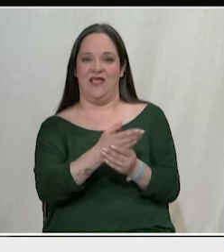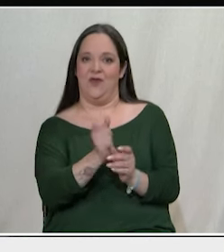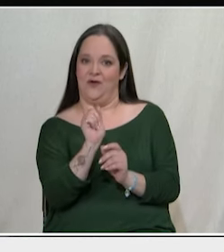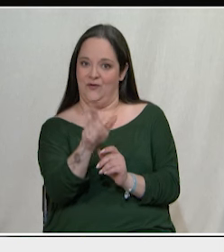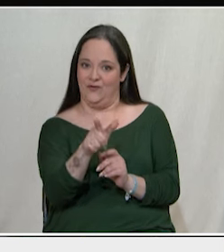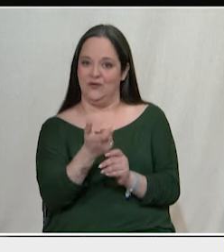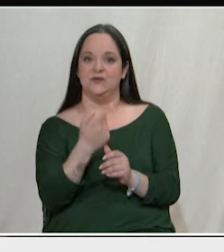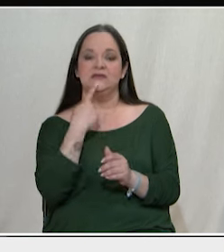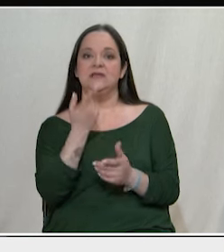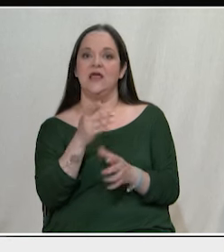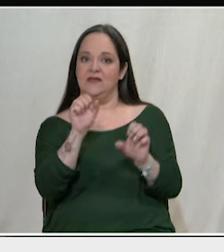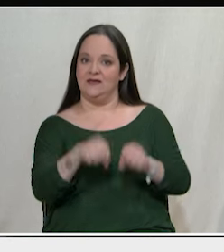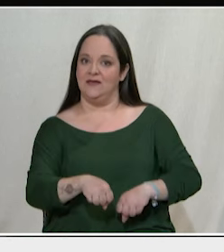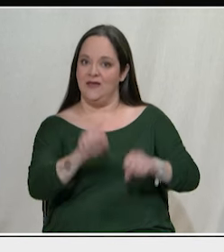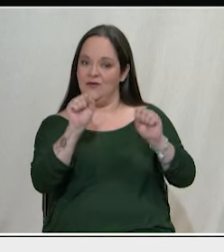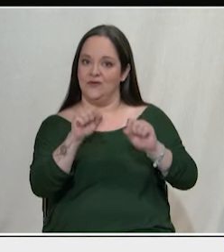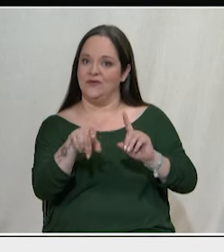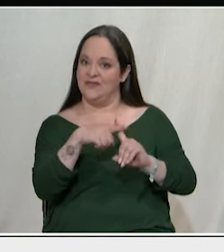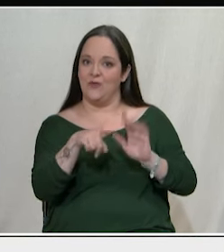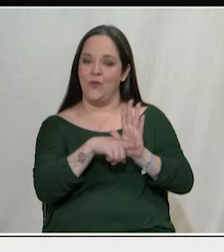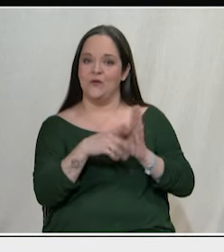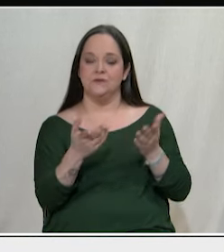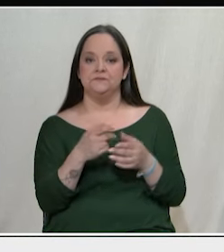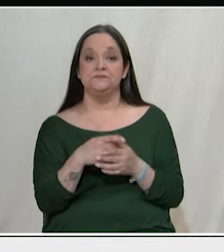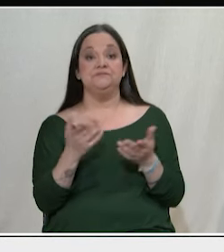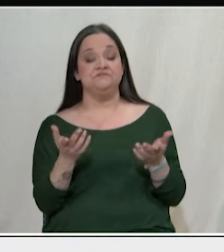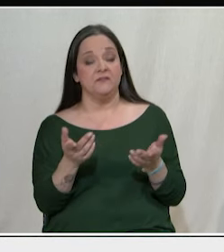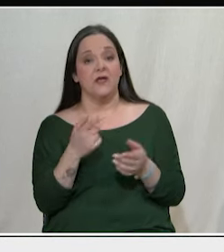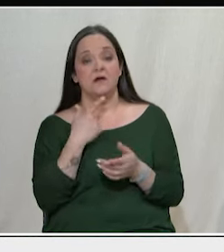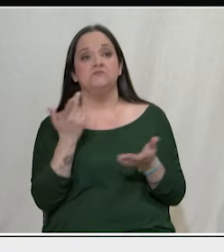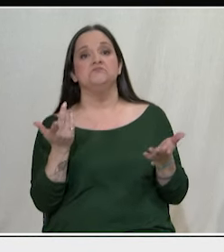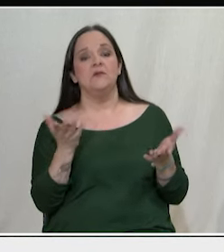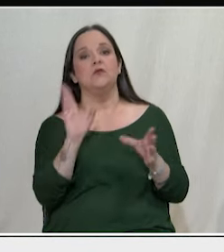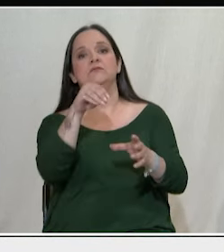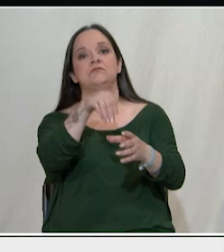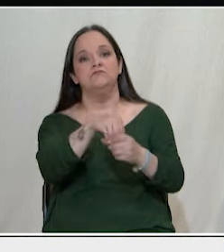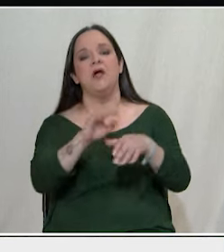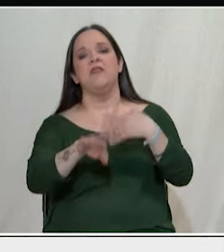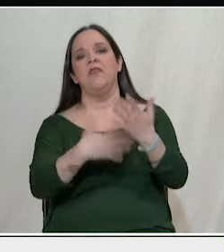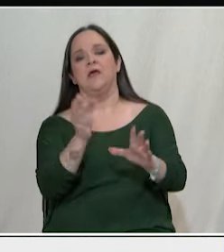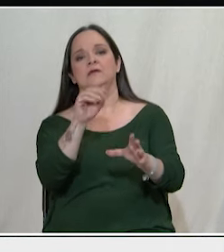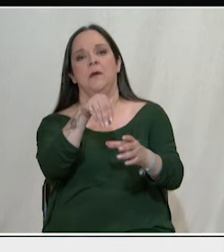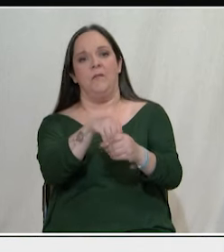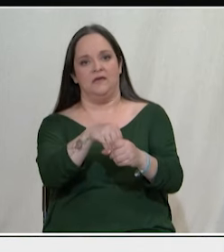συμφωνείτε και πού διαφωνείτε. Από τη στιγμή που έχει ενταχθεί στη διαδικασία